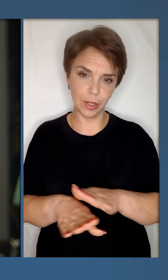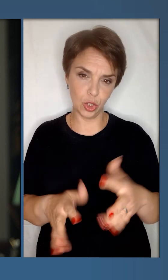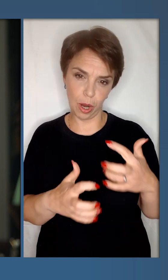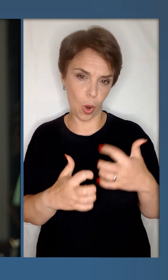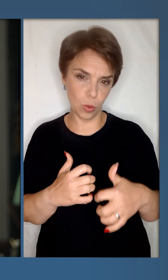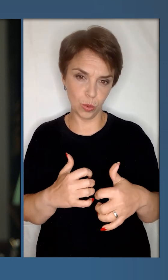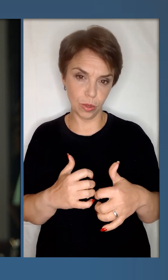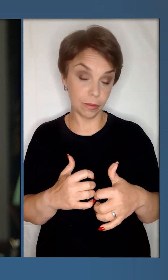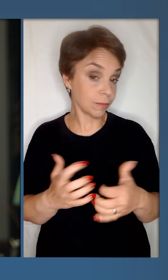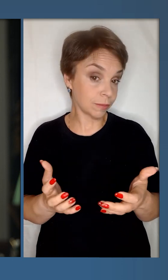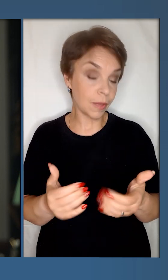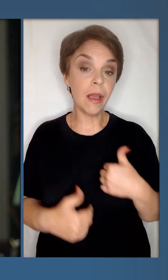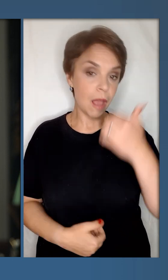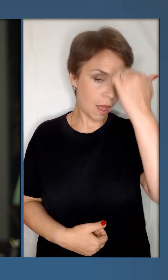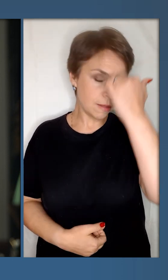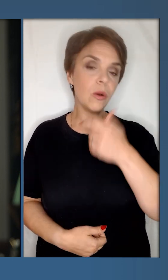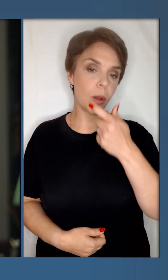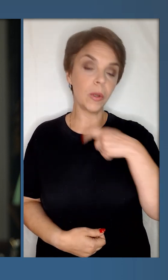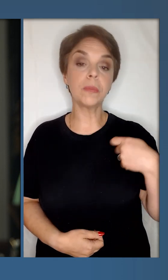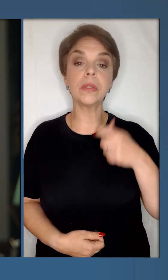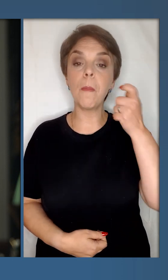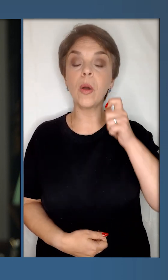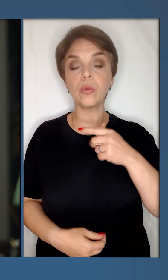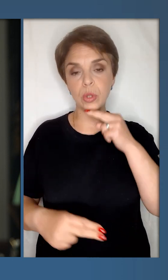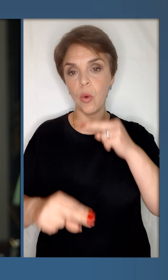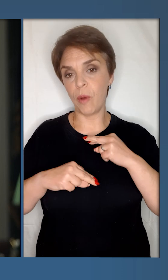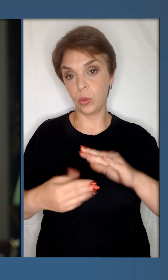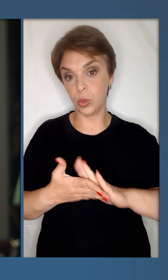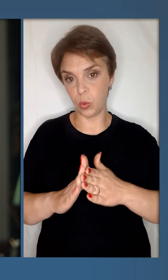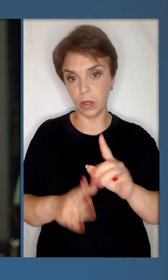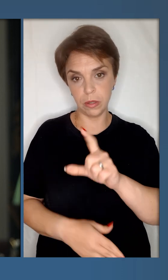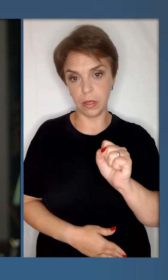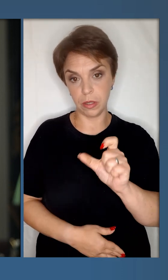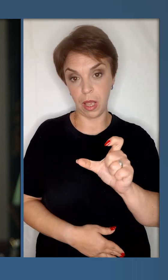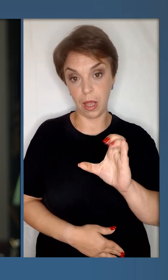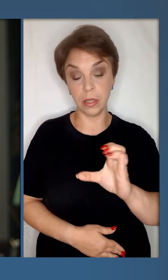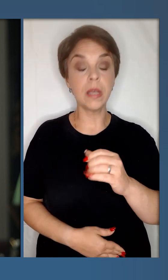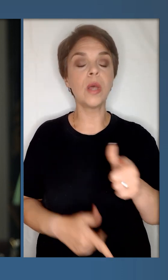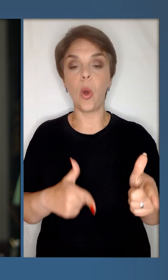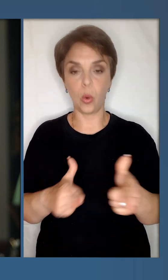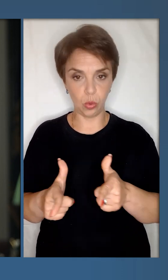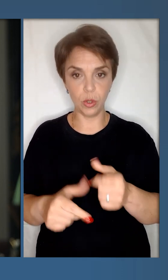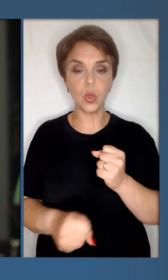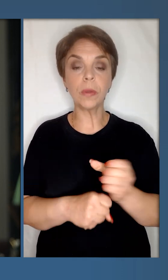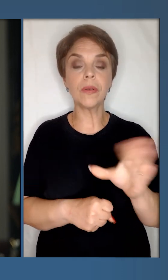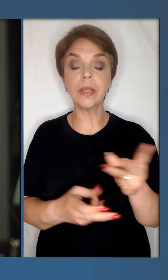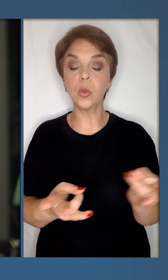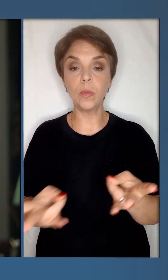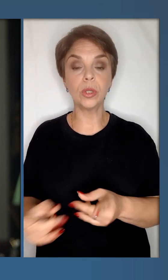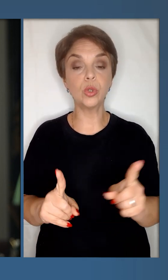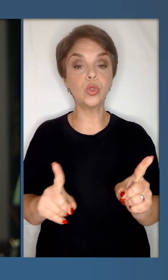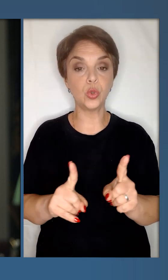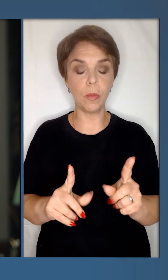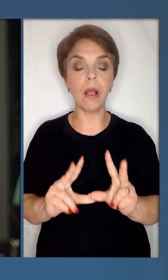осторонь. Я дякую пану президенту Макрону за увагу до ситуації на ЗАЕС. І за готовність робити все